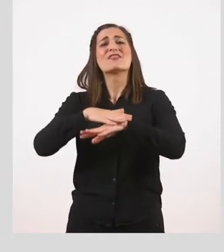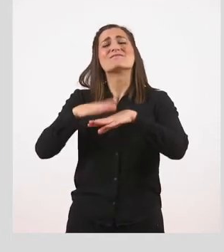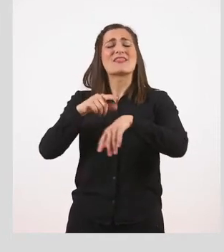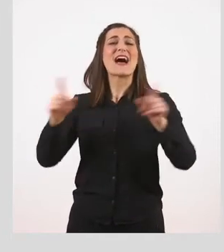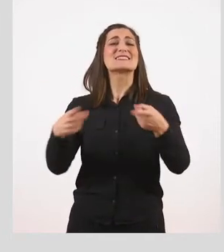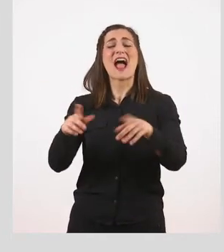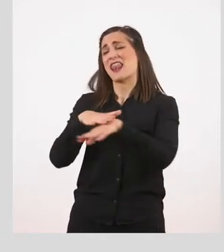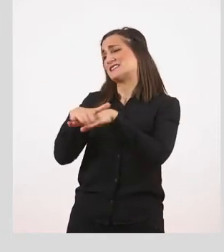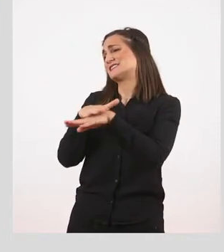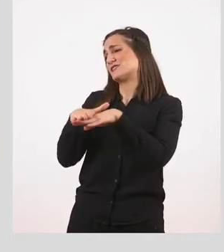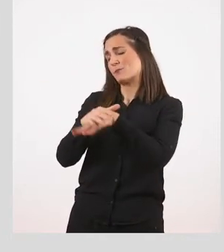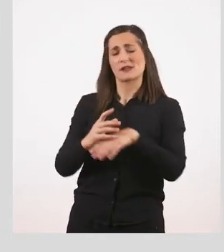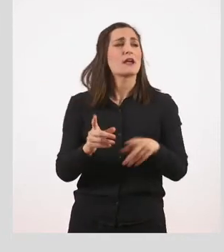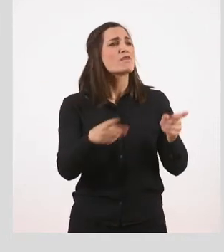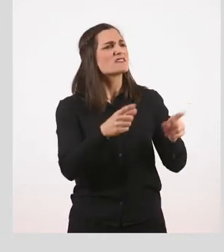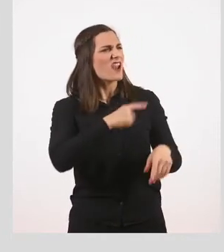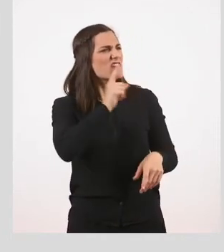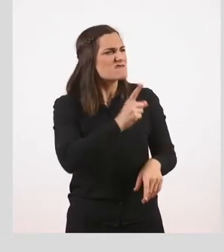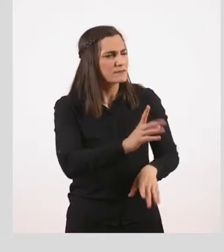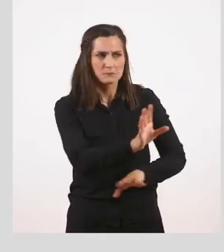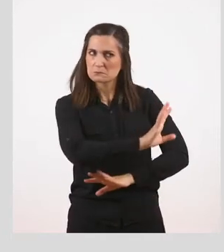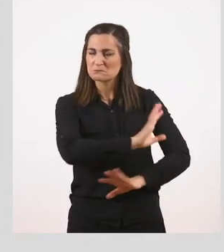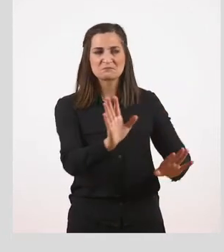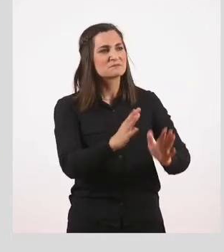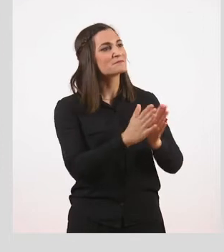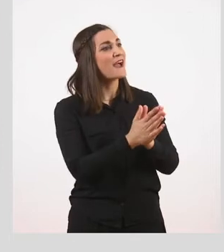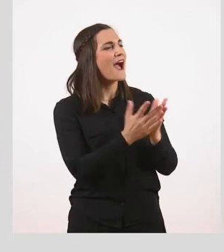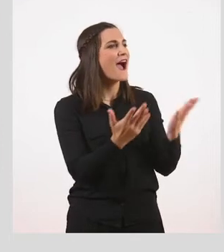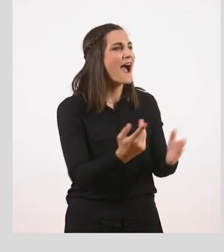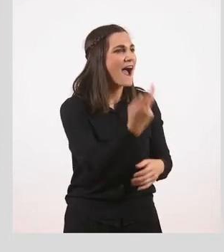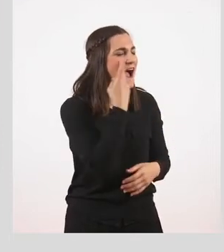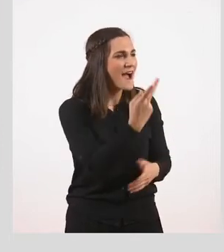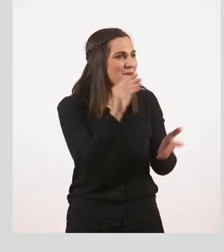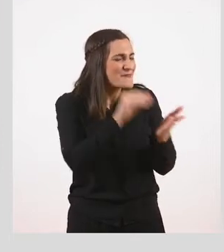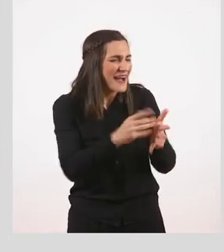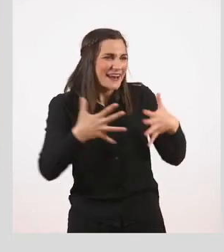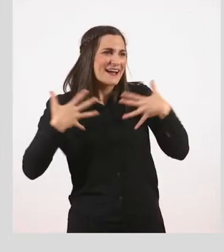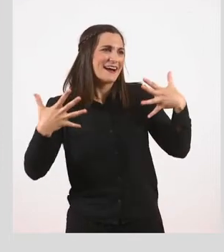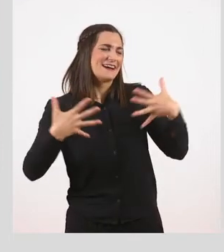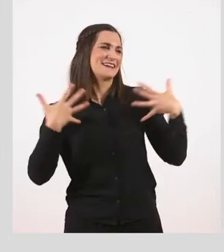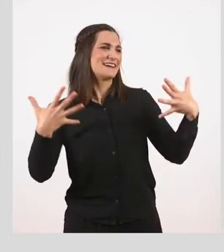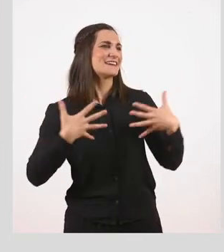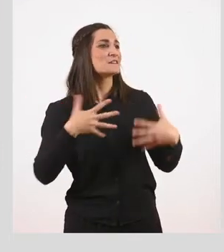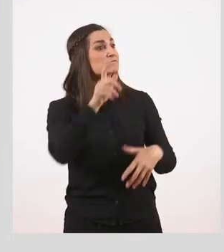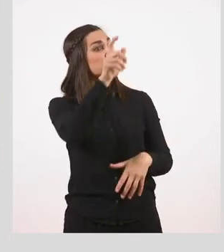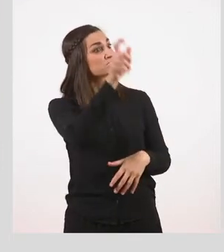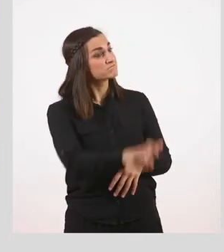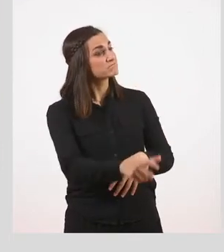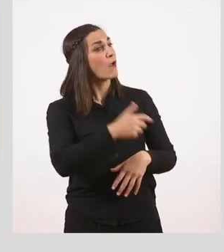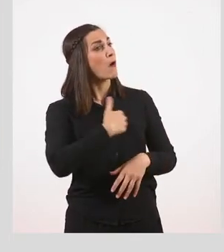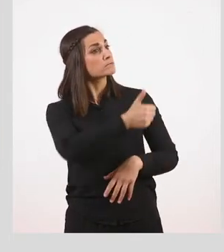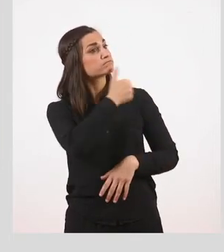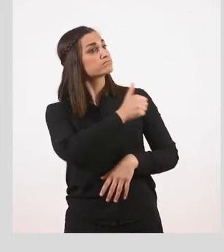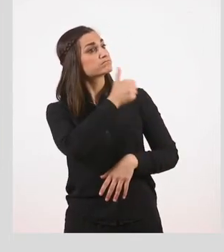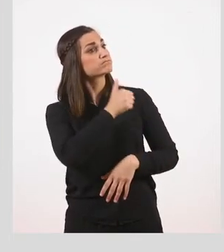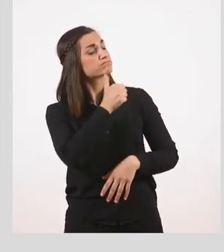αντί να τον μαλώσει που άργησε, του είπε. Χαίρομαι πολύ που σε ξαναβλέπω, Κλωτέρ. Πρέπει να έχεις πολύ κουράγιο